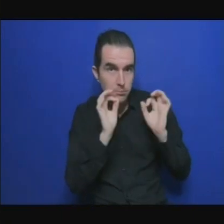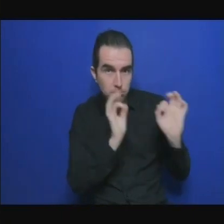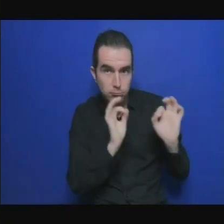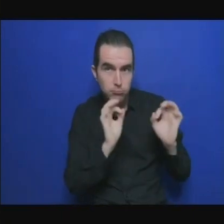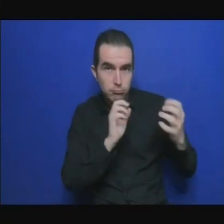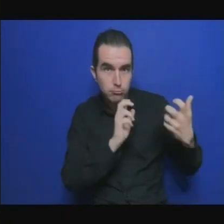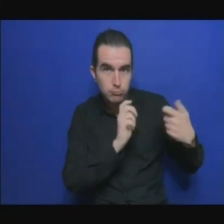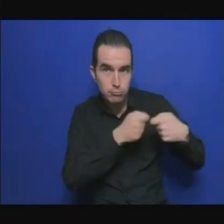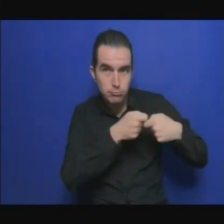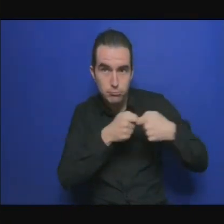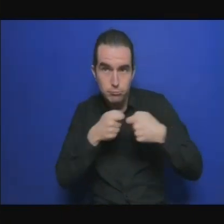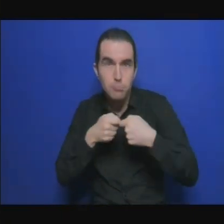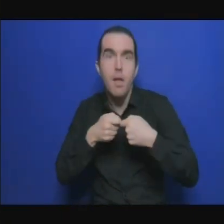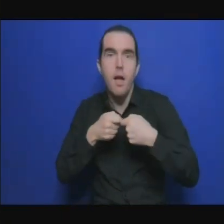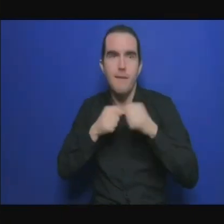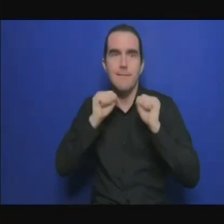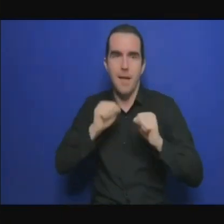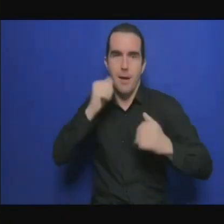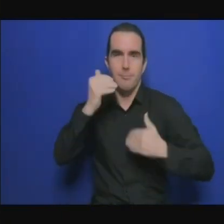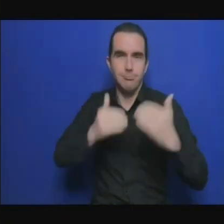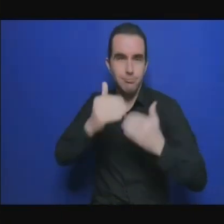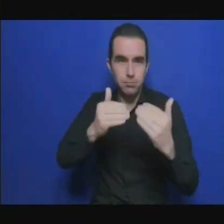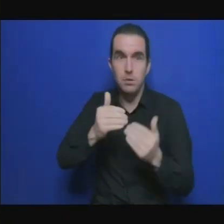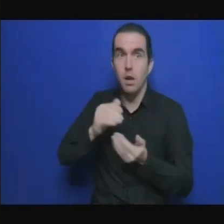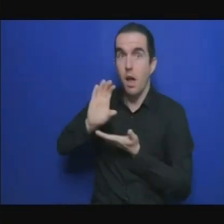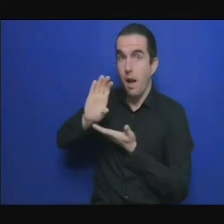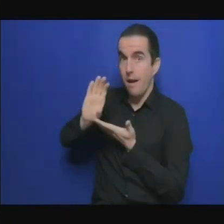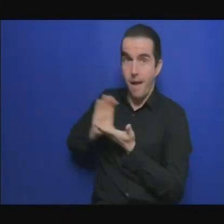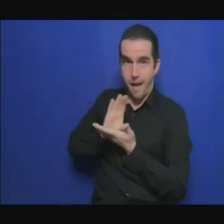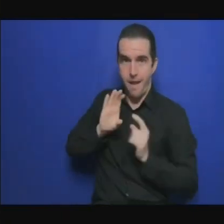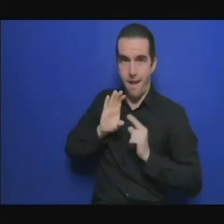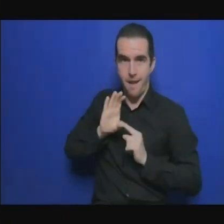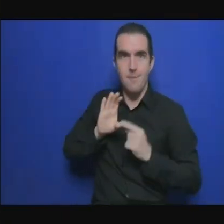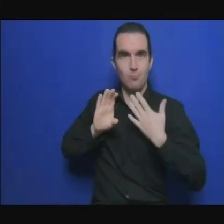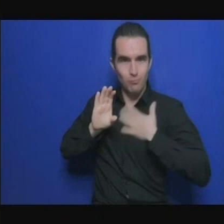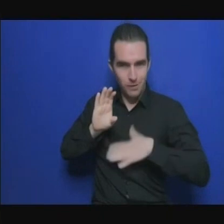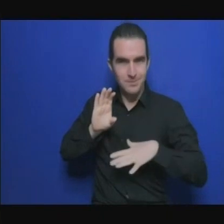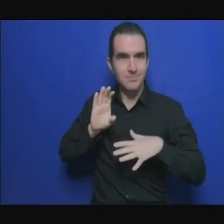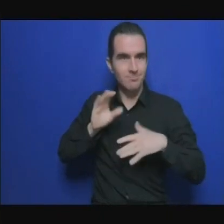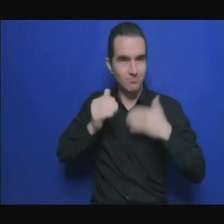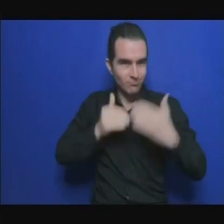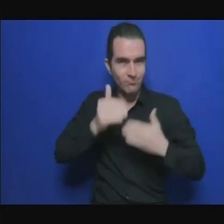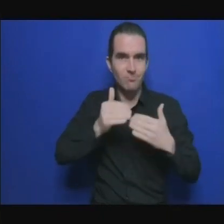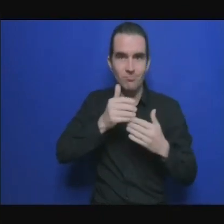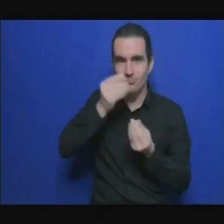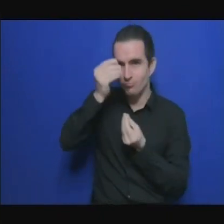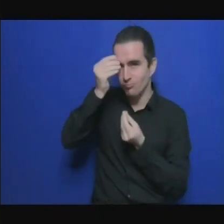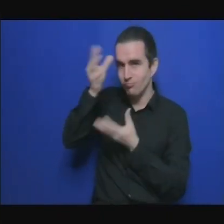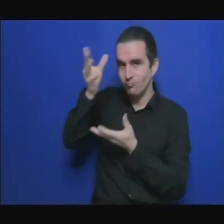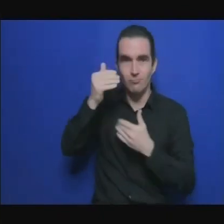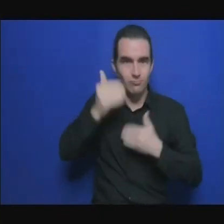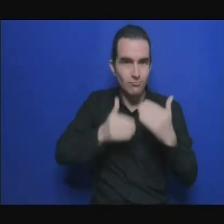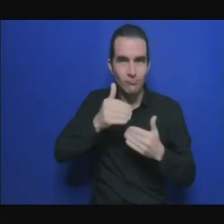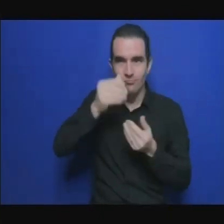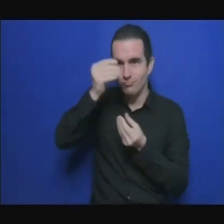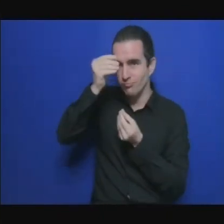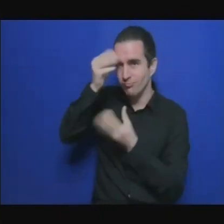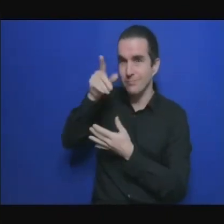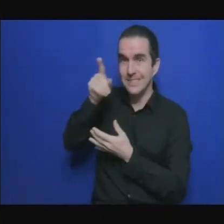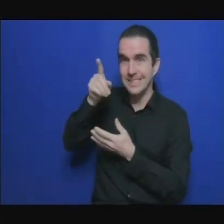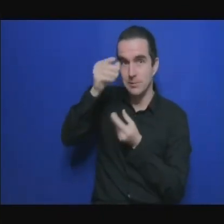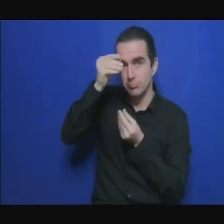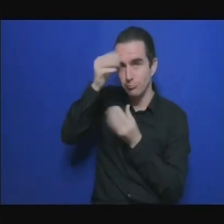donc d'après notre expérience sur le terrain nous sommes rendus compte que les difficultés augmentent on passe de l